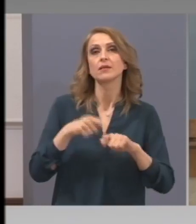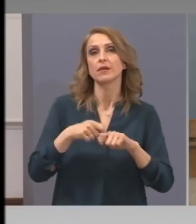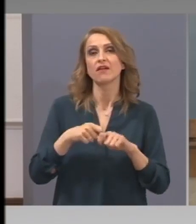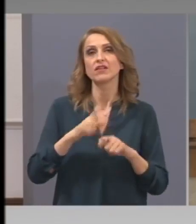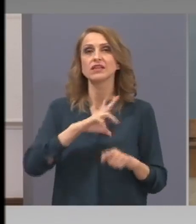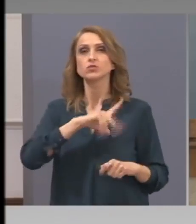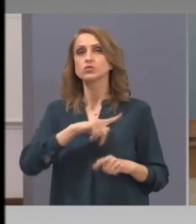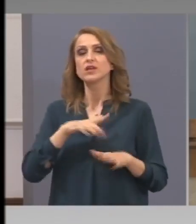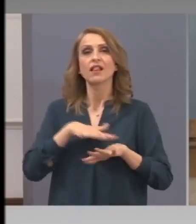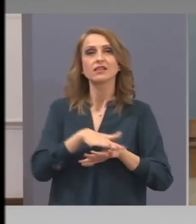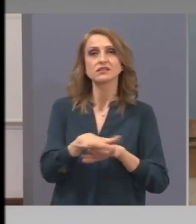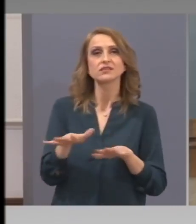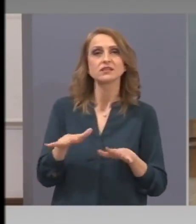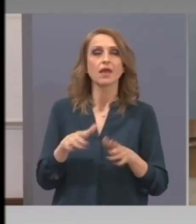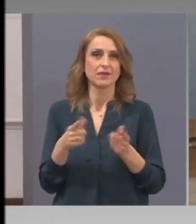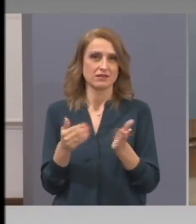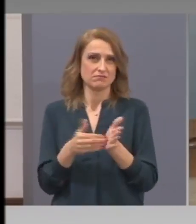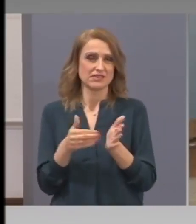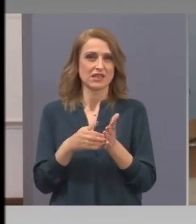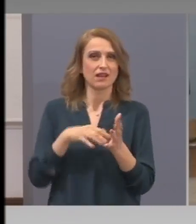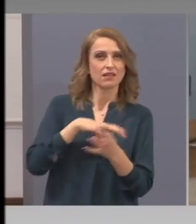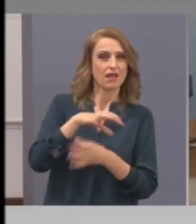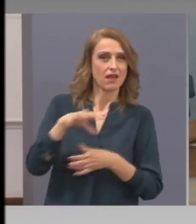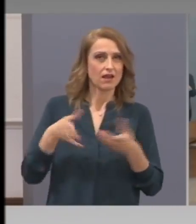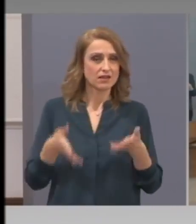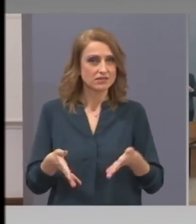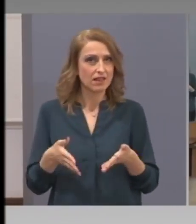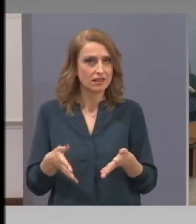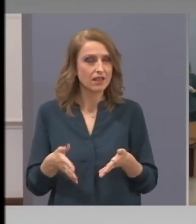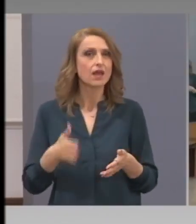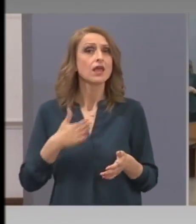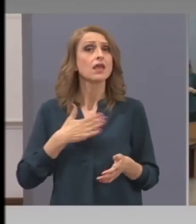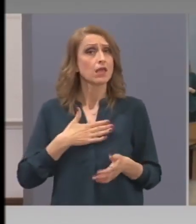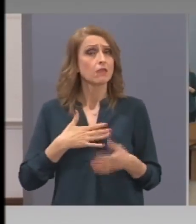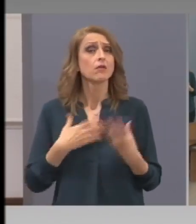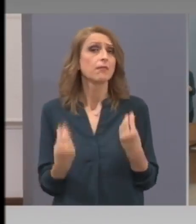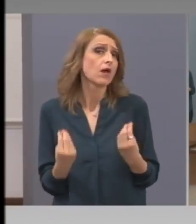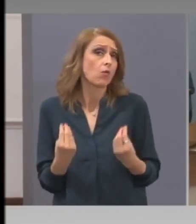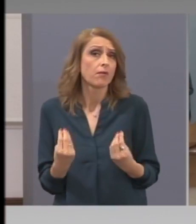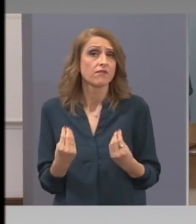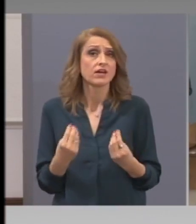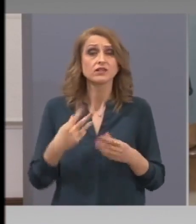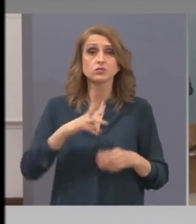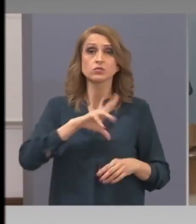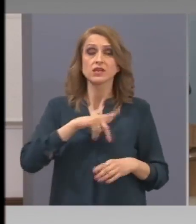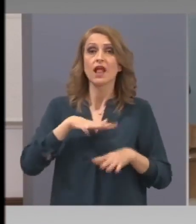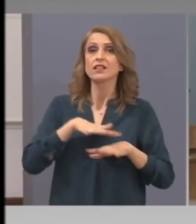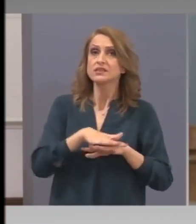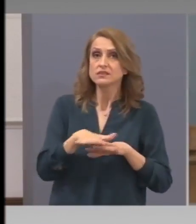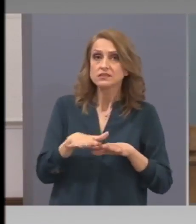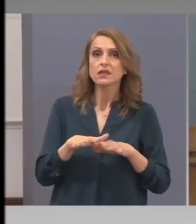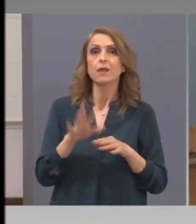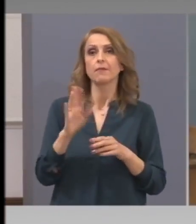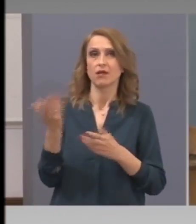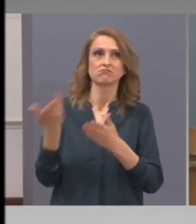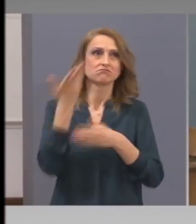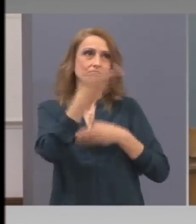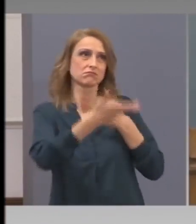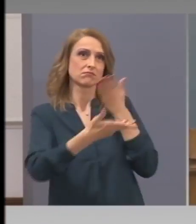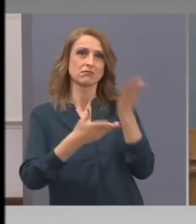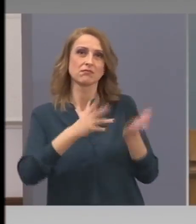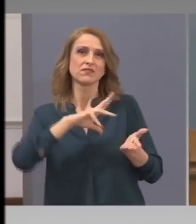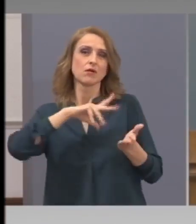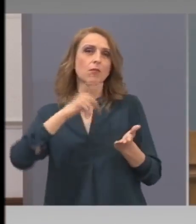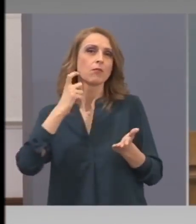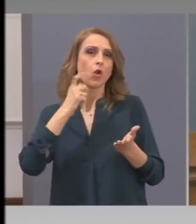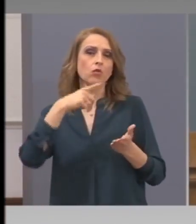Имаме една доста модерна социална система, която разглежда всички възможни хипотези. Тези граждани,